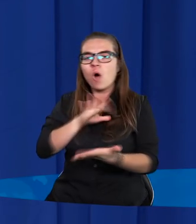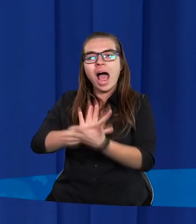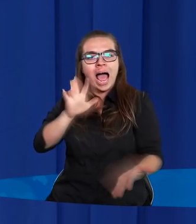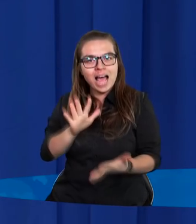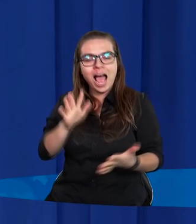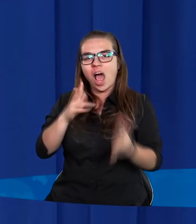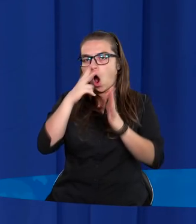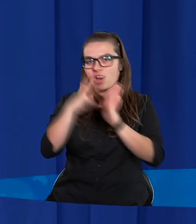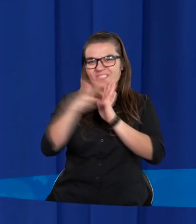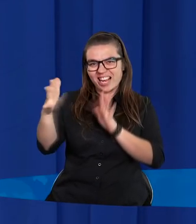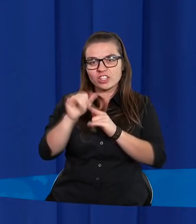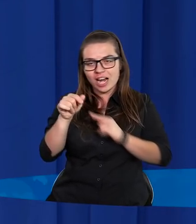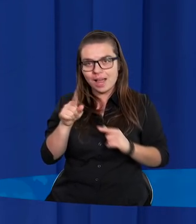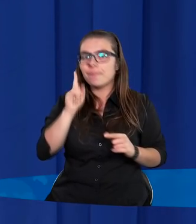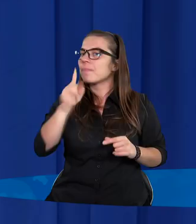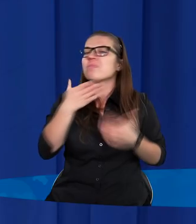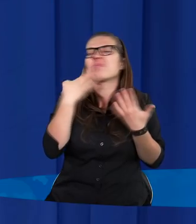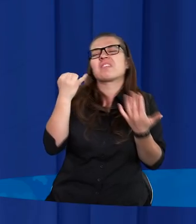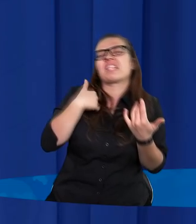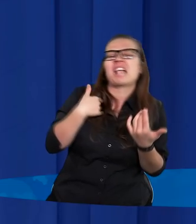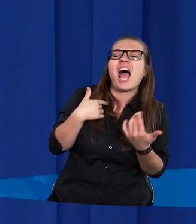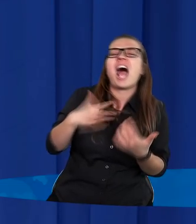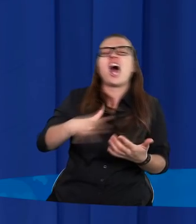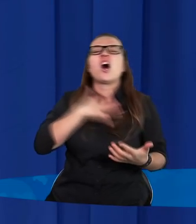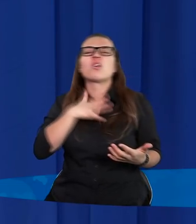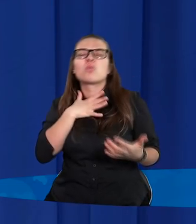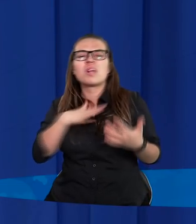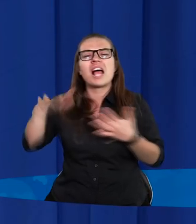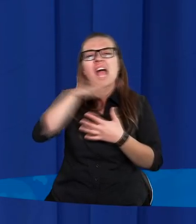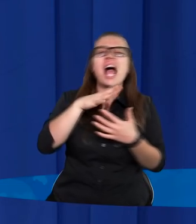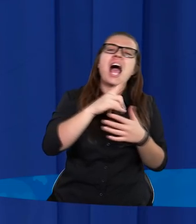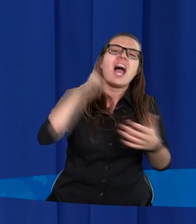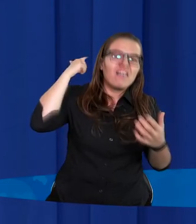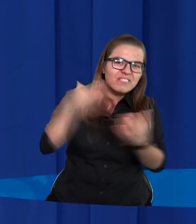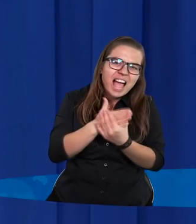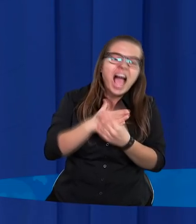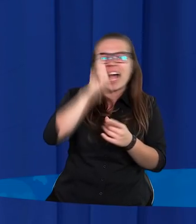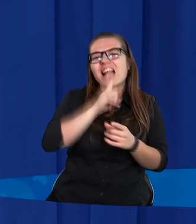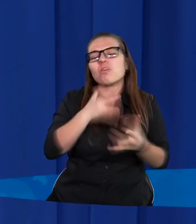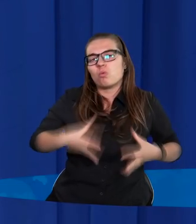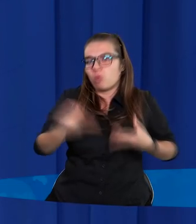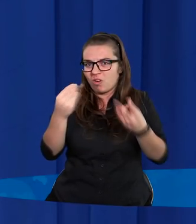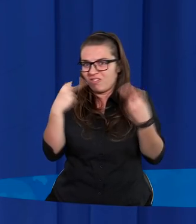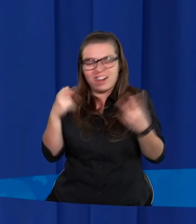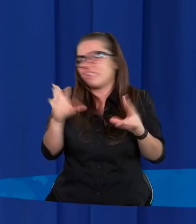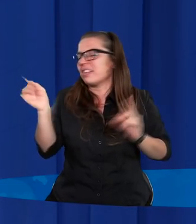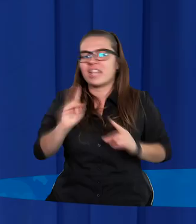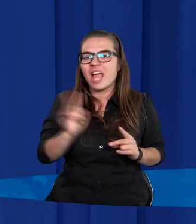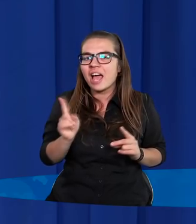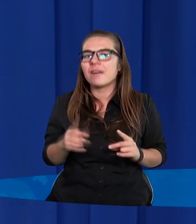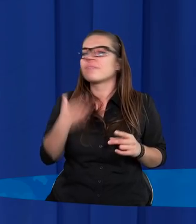I to nie ma znaczenia, gdzie w jakiej szerokości geograficznej, kontynencie i religii się urodziliśmy. A nawet